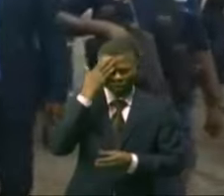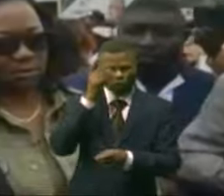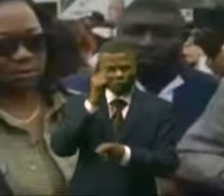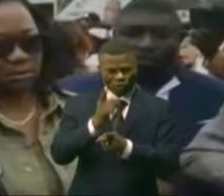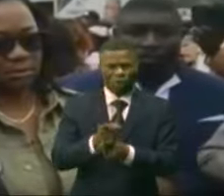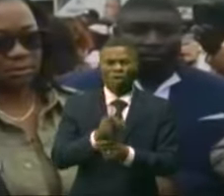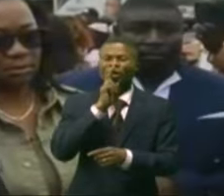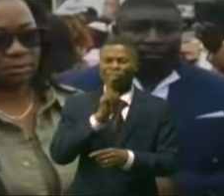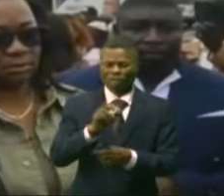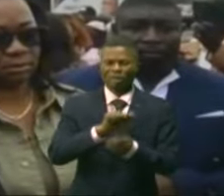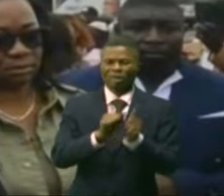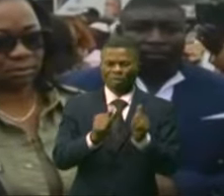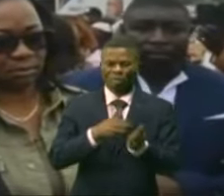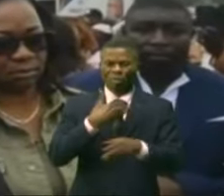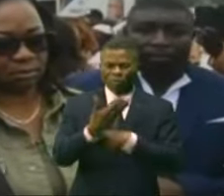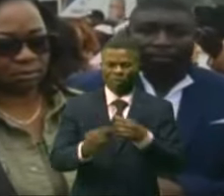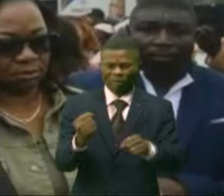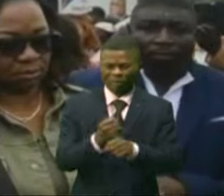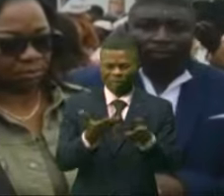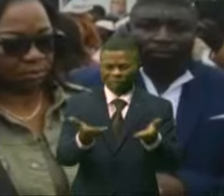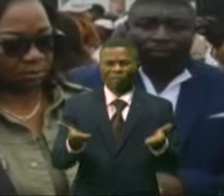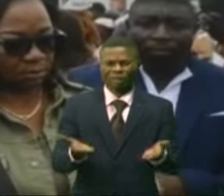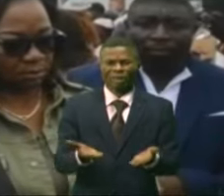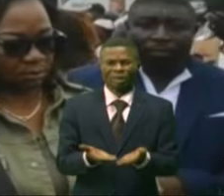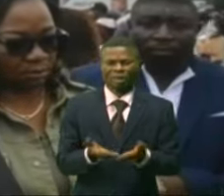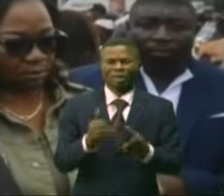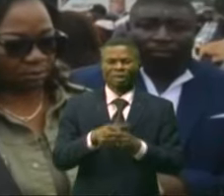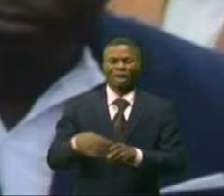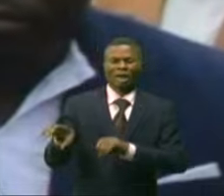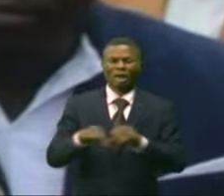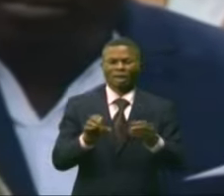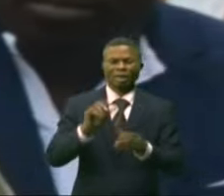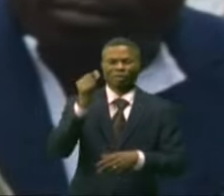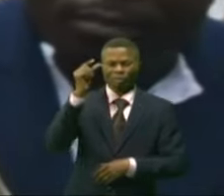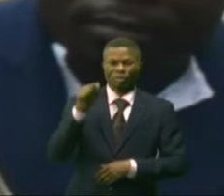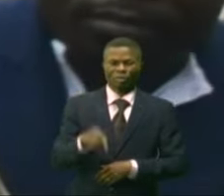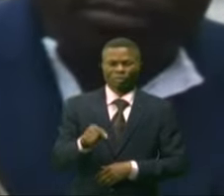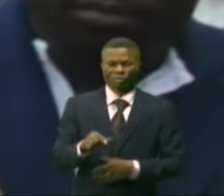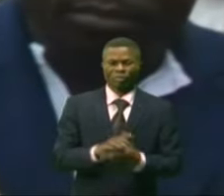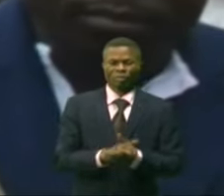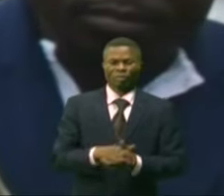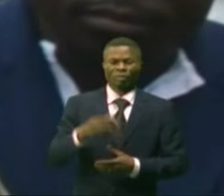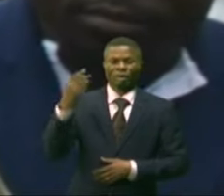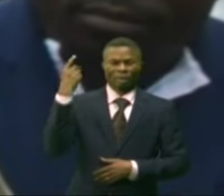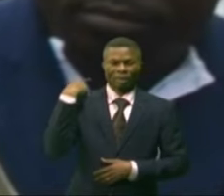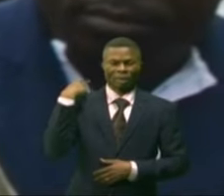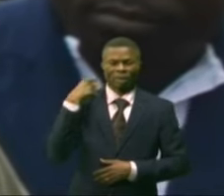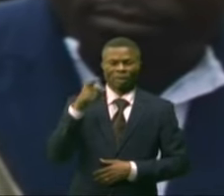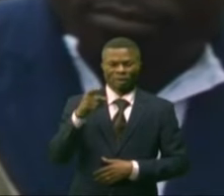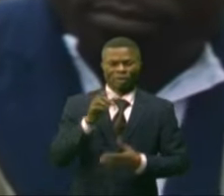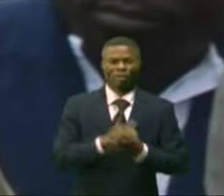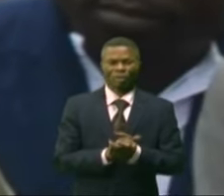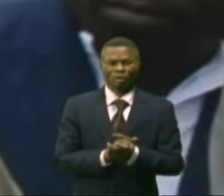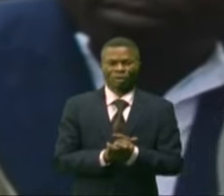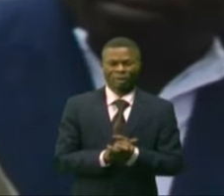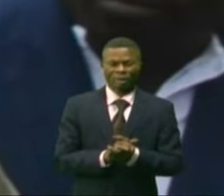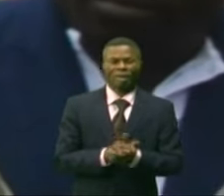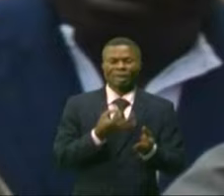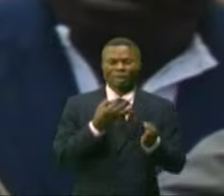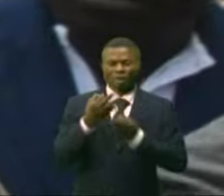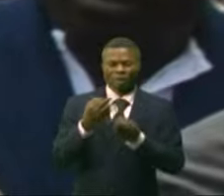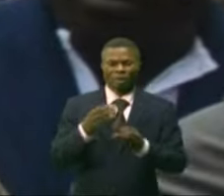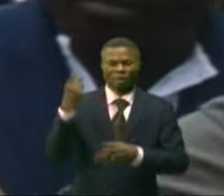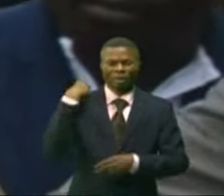la réalité de ce qui se passe sur le terrain dans nos activités minières. L'honorable Geneviève Inago Sika Songoboumoui Bambi,